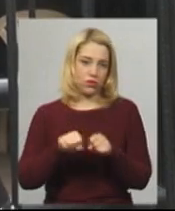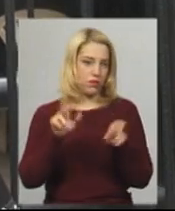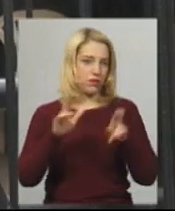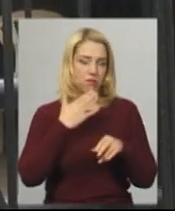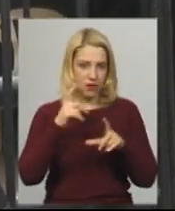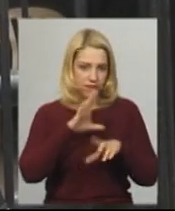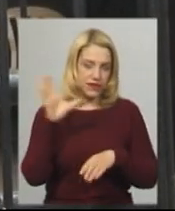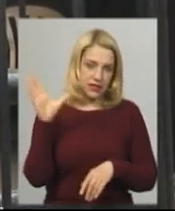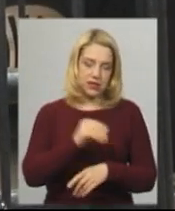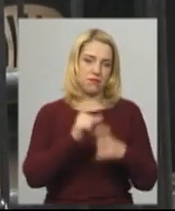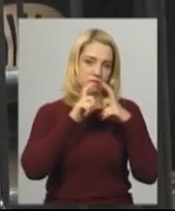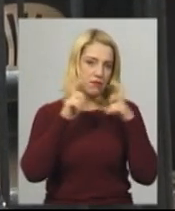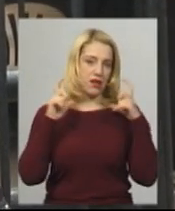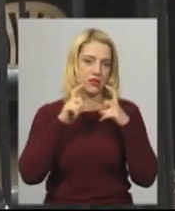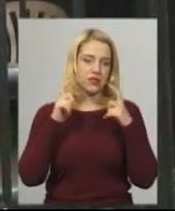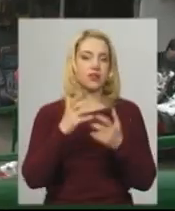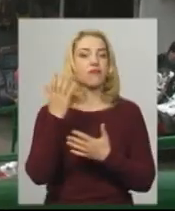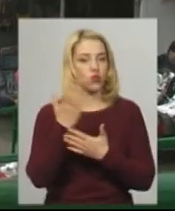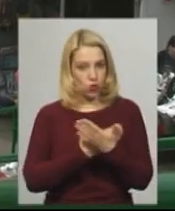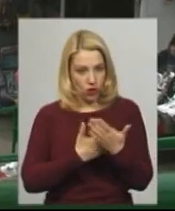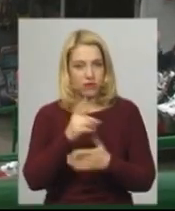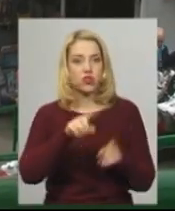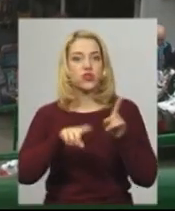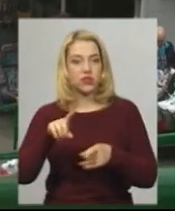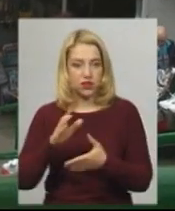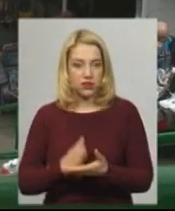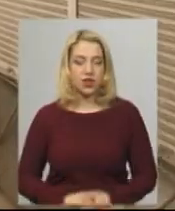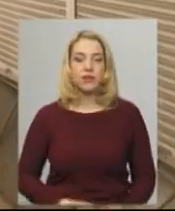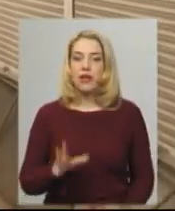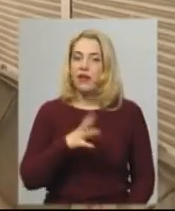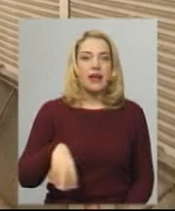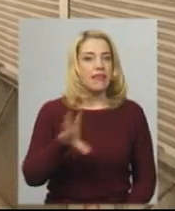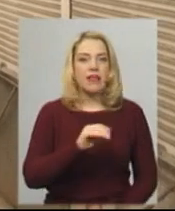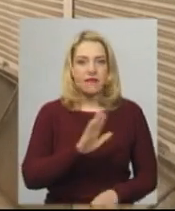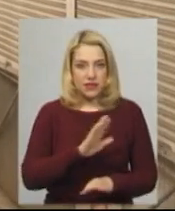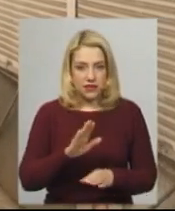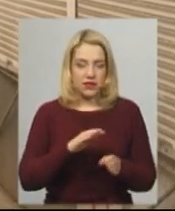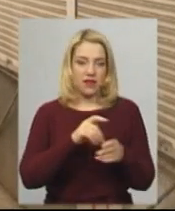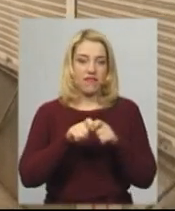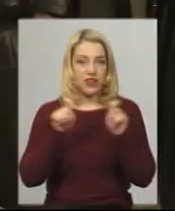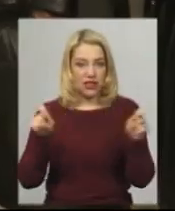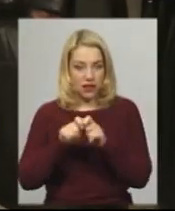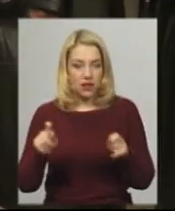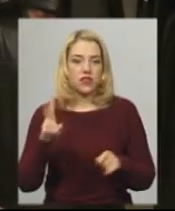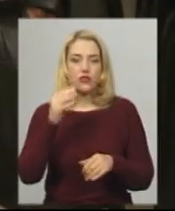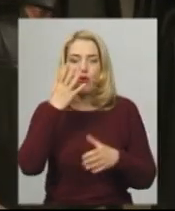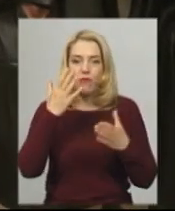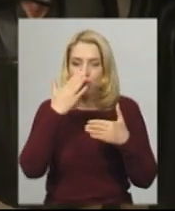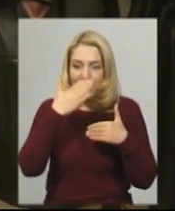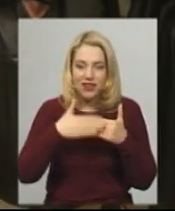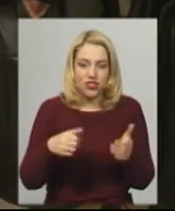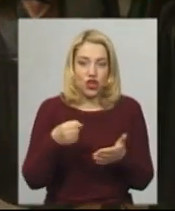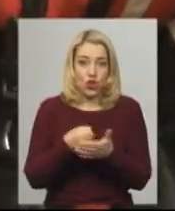Всі в масочках заходили, деякі навіть в рукавичках. Сьогодні відкрились не всі торгові місця, але ближче до вихідних почнуть вливатися у роботу решта,